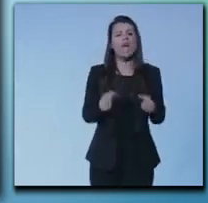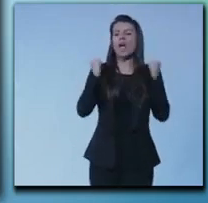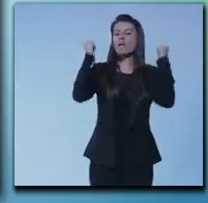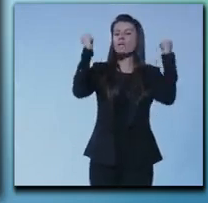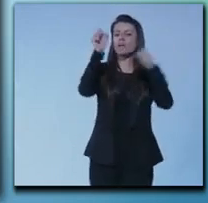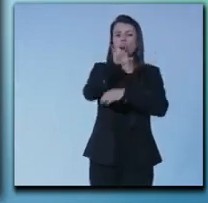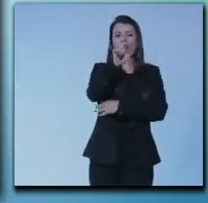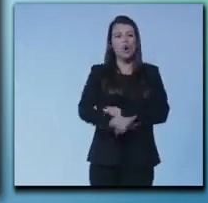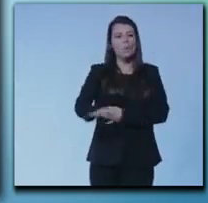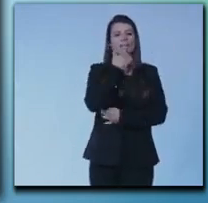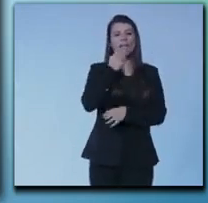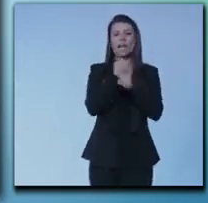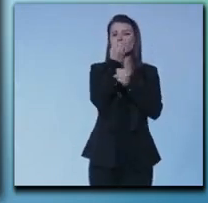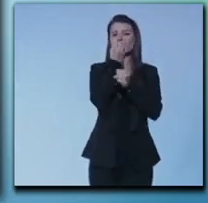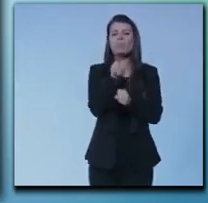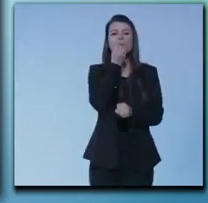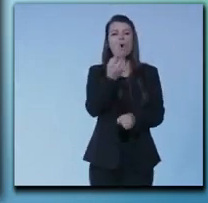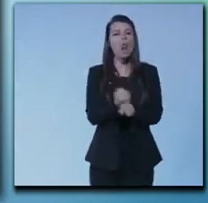lavoro a tutti voi